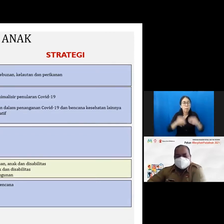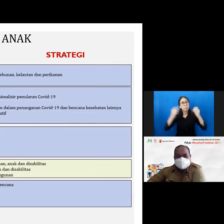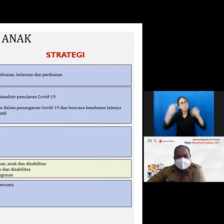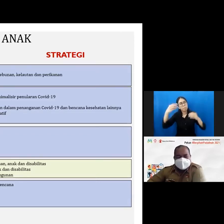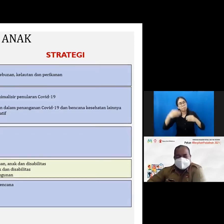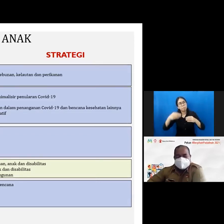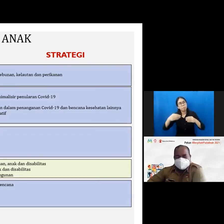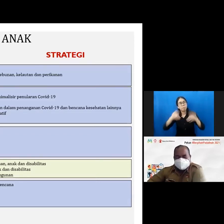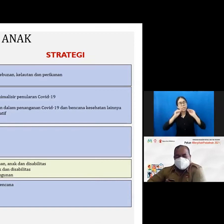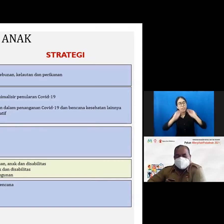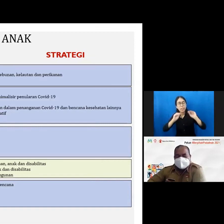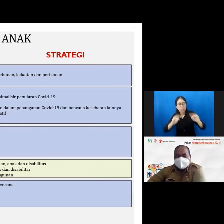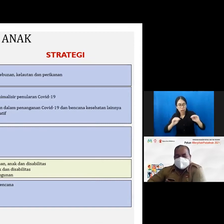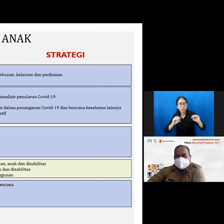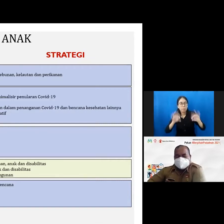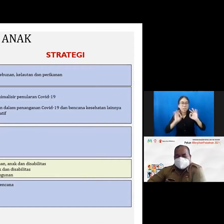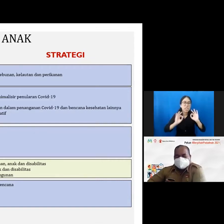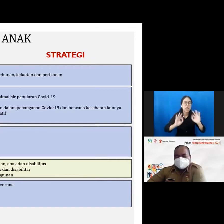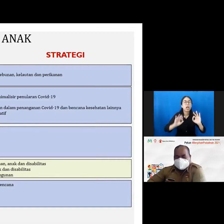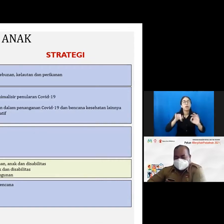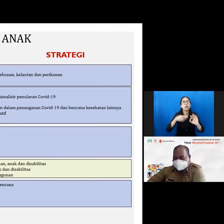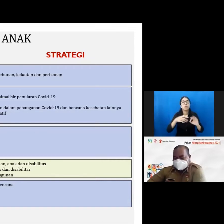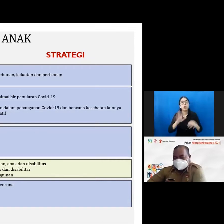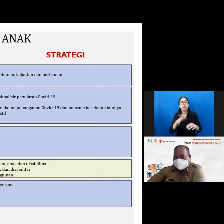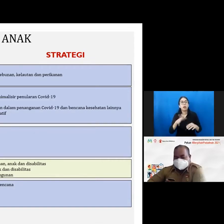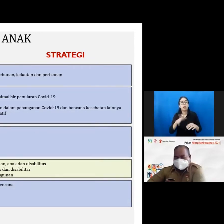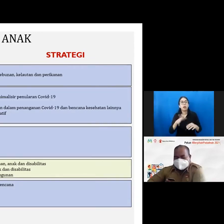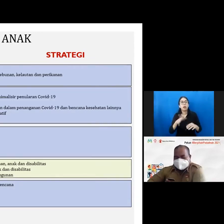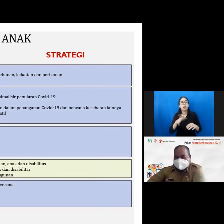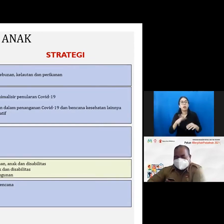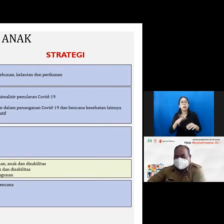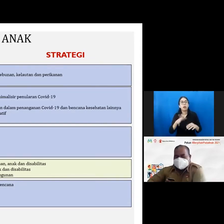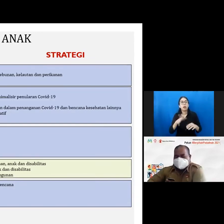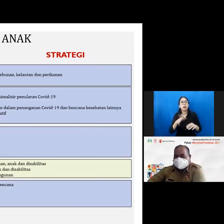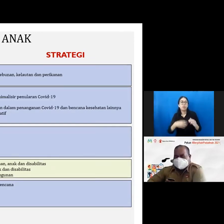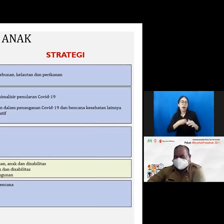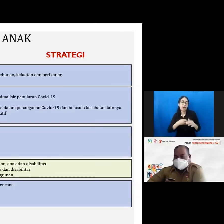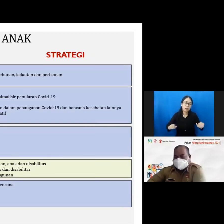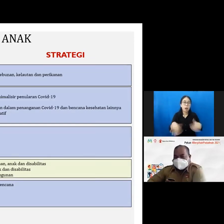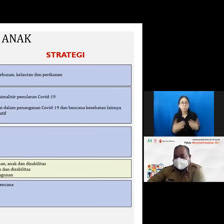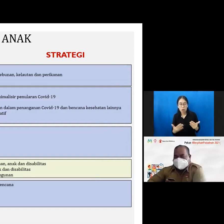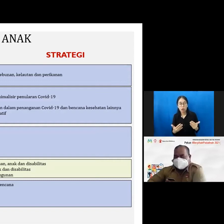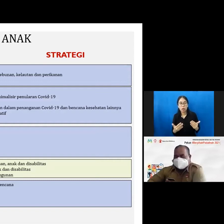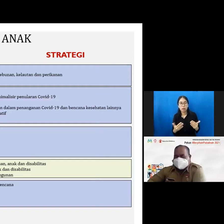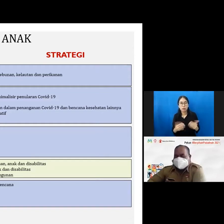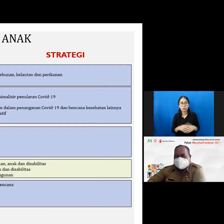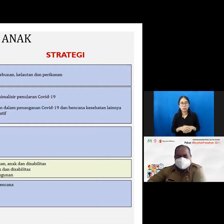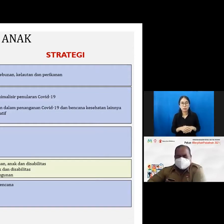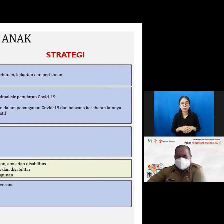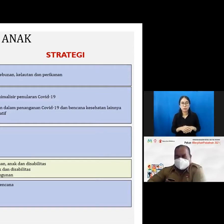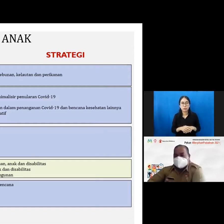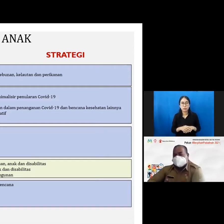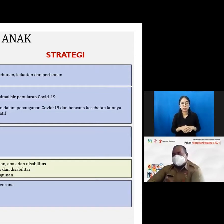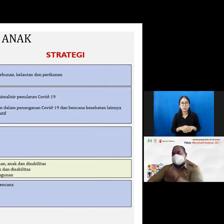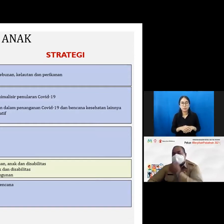hak anak yaitu peningkatan partisipasi pendidikan